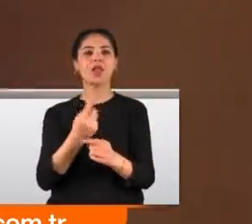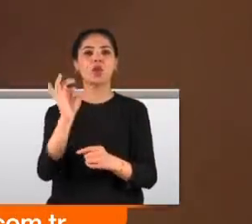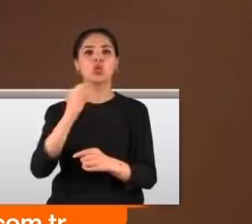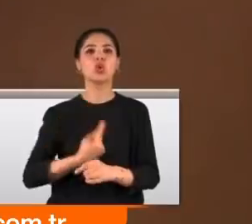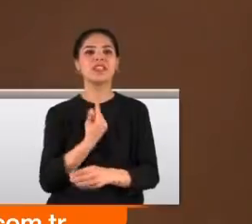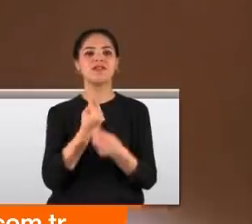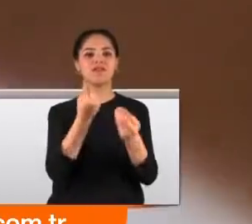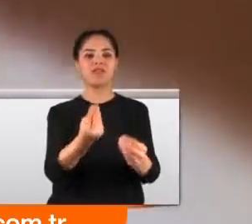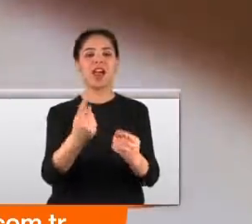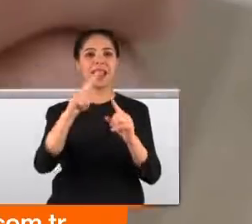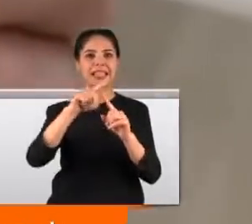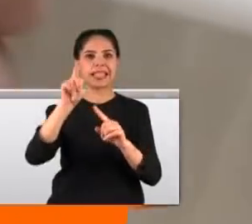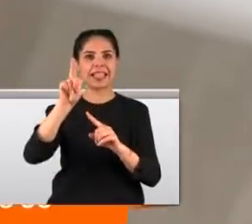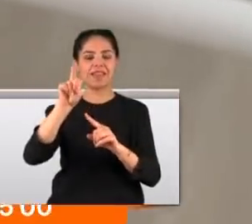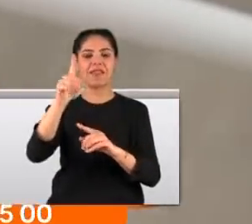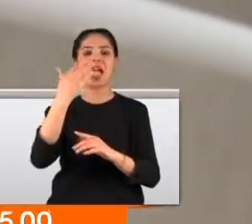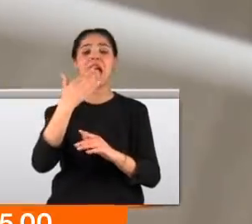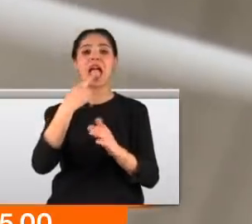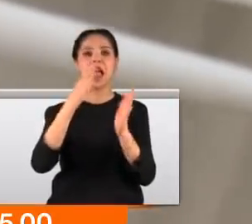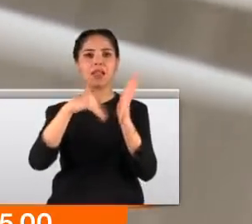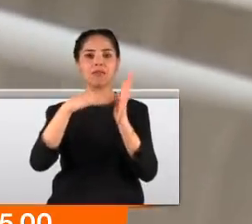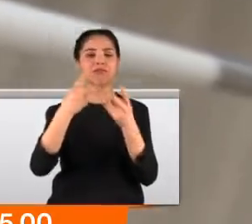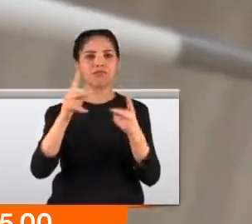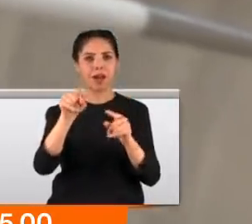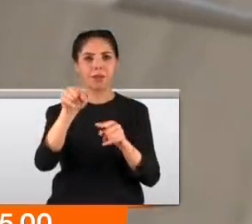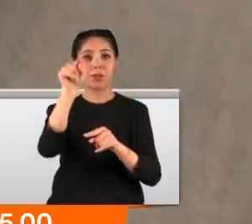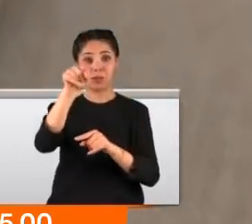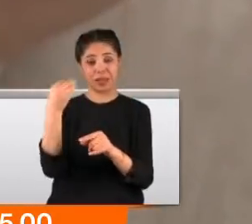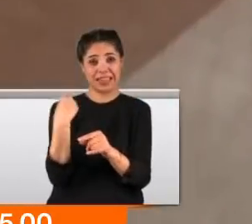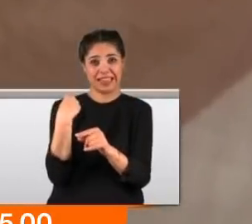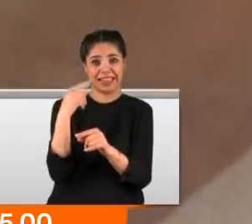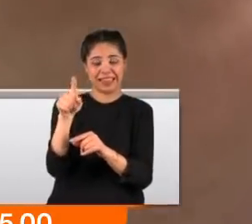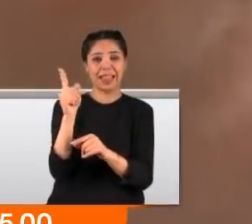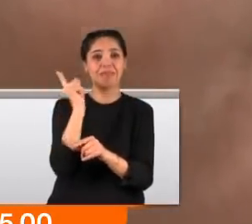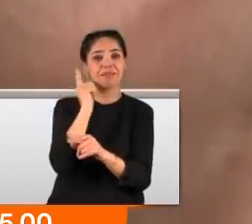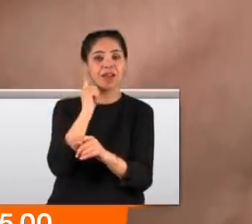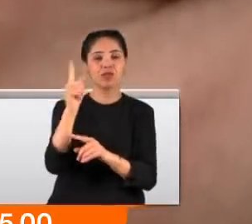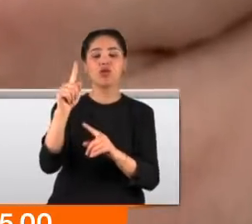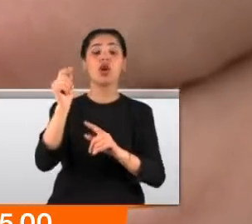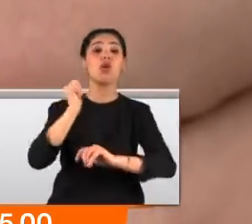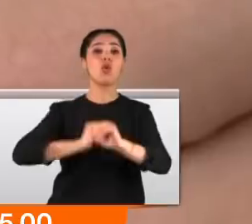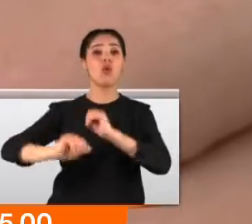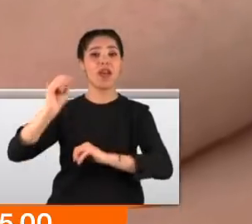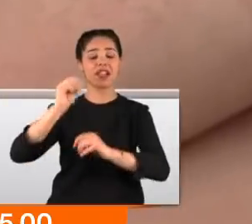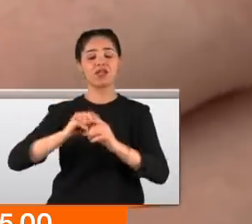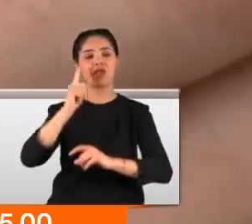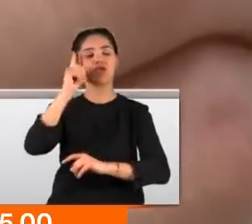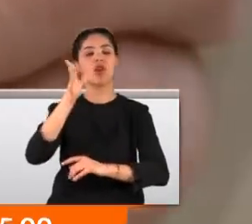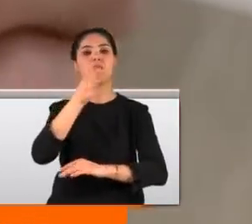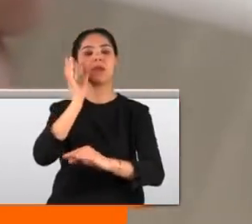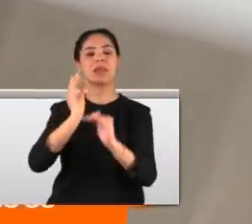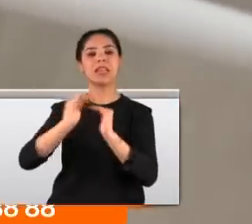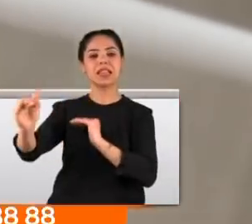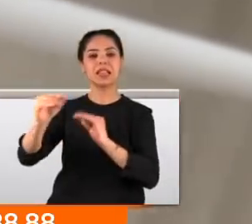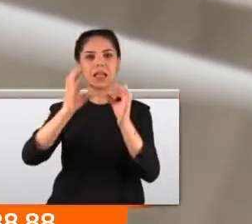Yalanabilir televizyonun mucitleri yeni buluşlarıyla da manşetleri süsledi. Meiji Üniversitesi'ndeki Japon bilim insanları chopstick denen